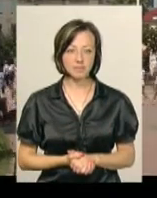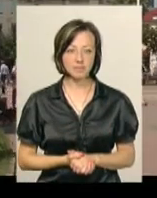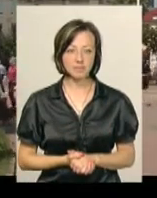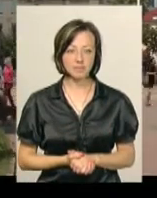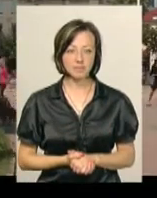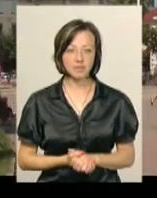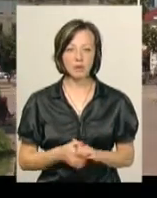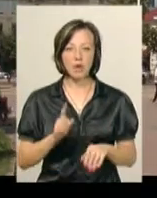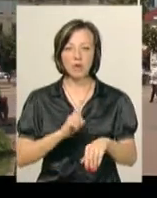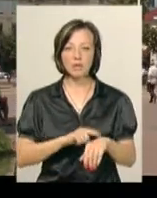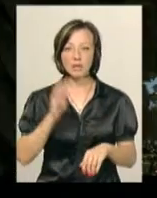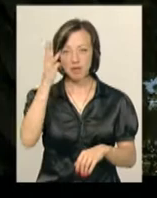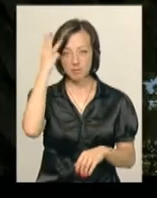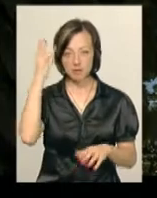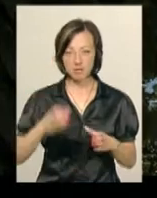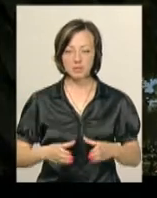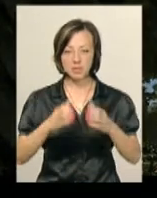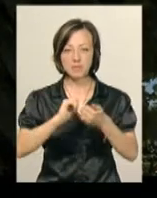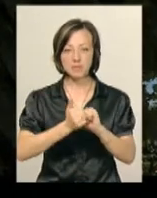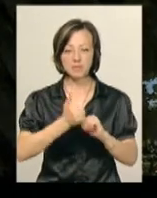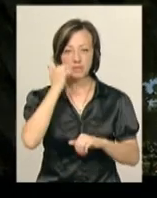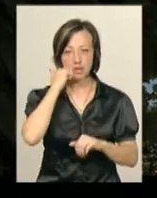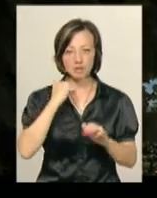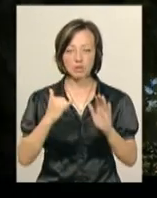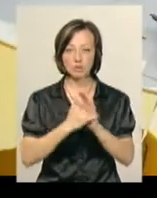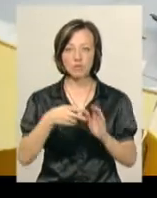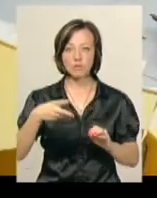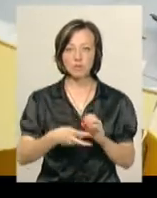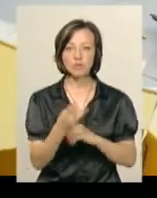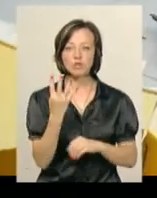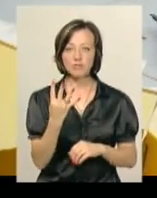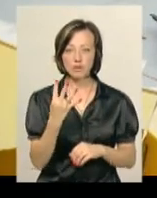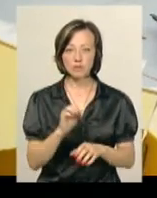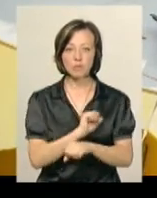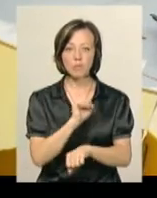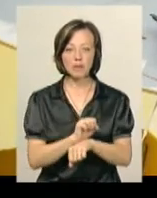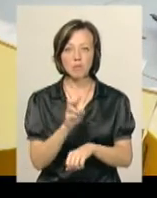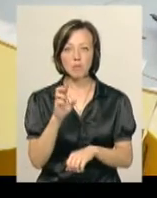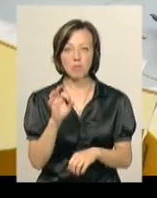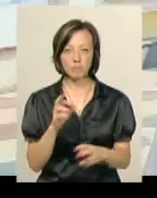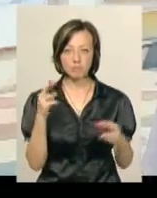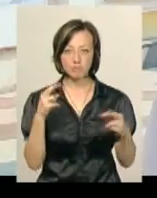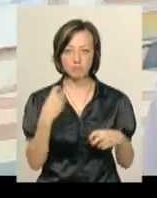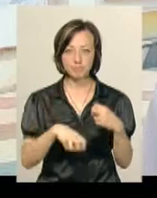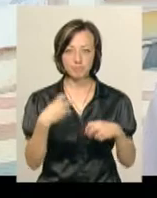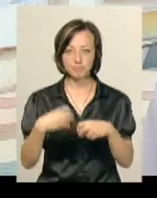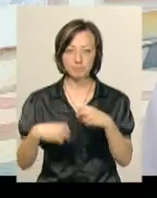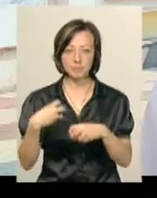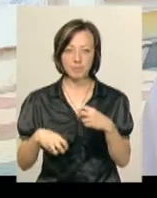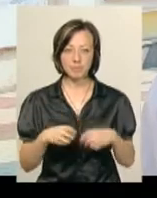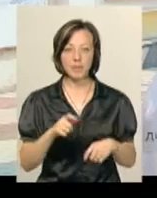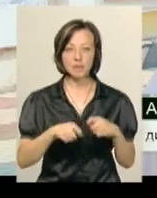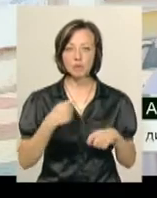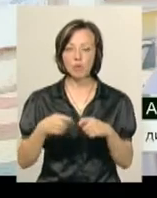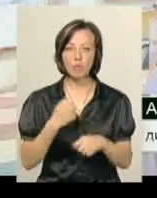Годинник на Хмельницькій каланчі замінять. Старий, встановлений у 2004-му, зупинили, бо він виходив з ладу. Збої в роботі ми